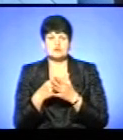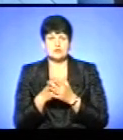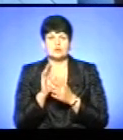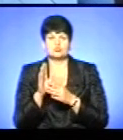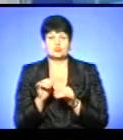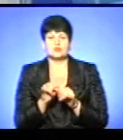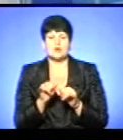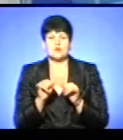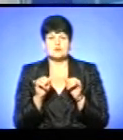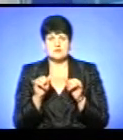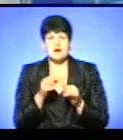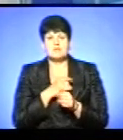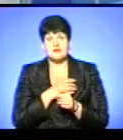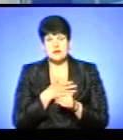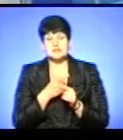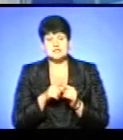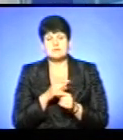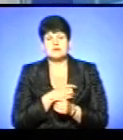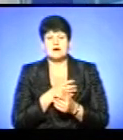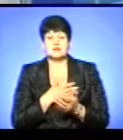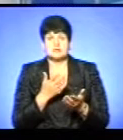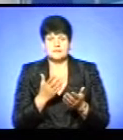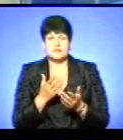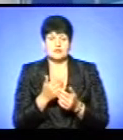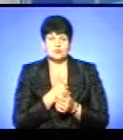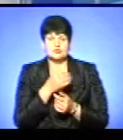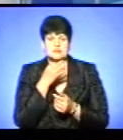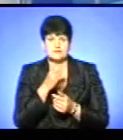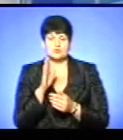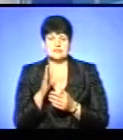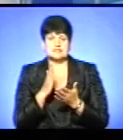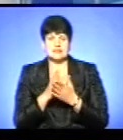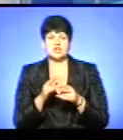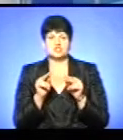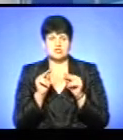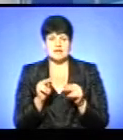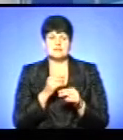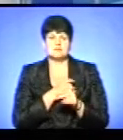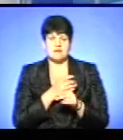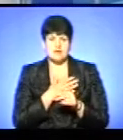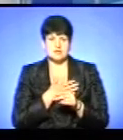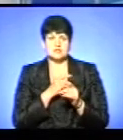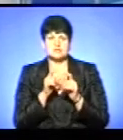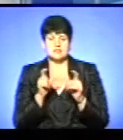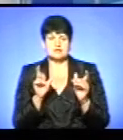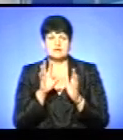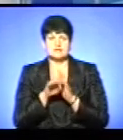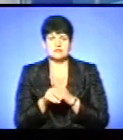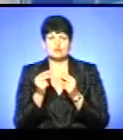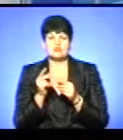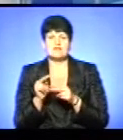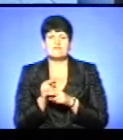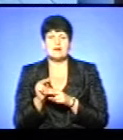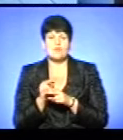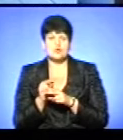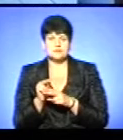розвиток на приватниці і приватник. Але хочу сказати, що у нас є також добросовісні приватні заклади, де вкладаються кошти щороку в ремонт.